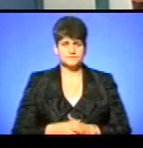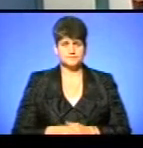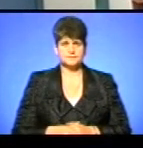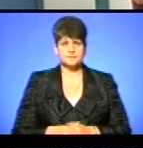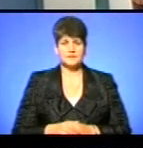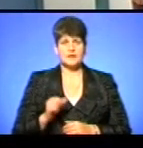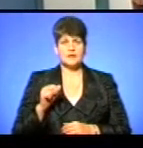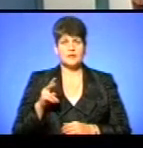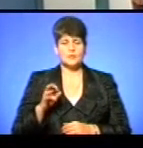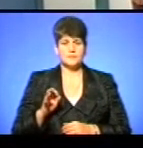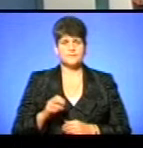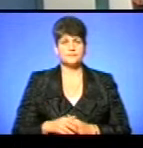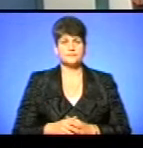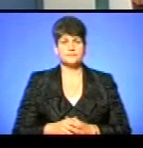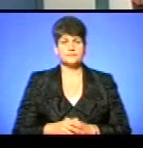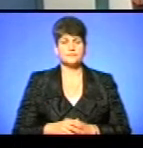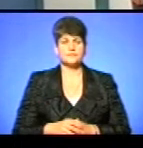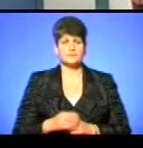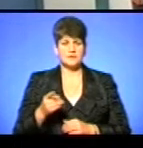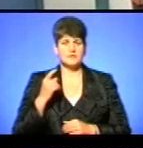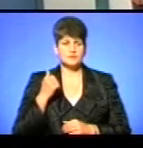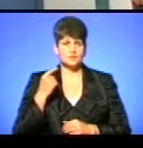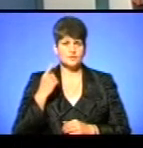Так, ми вас чуємо.